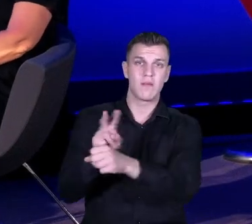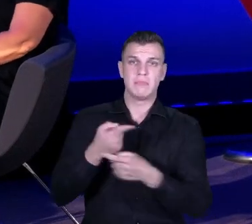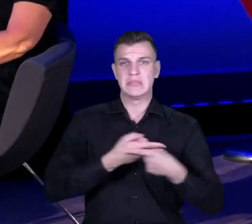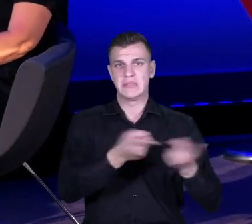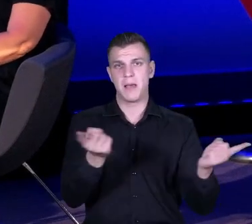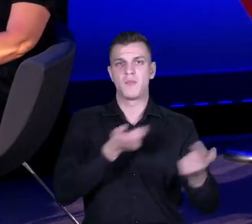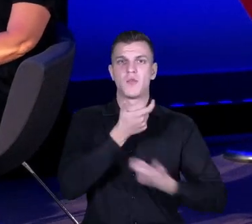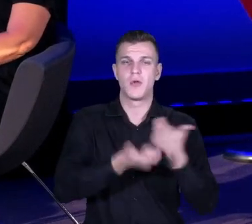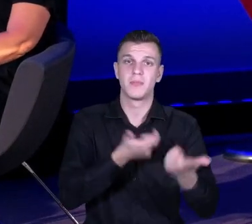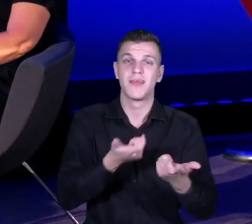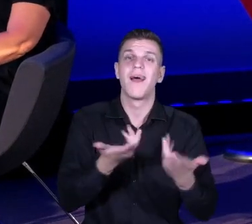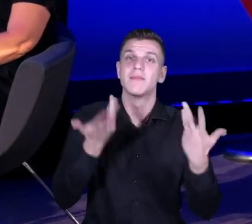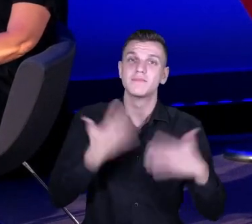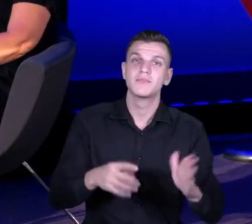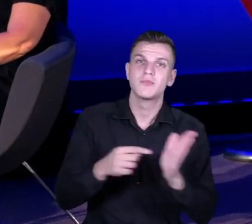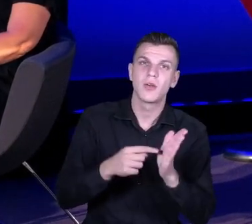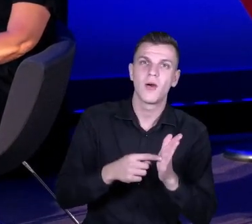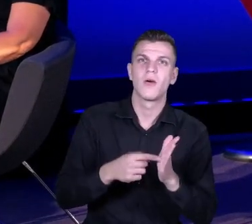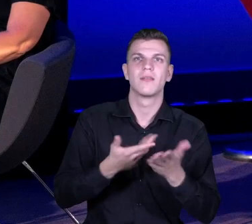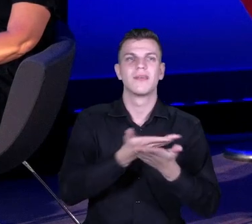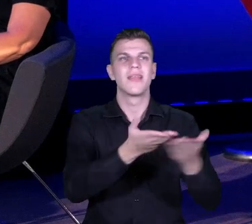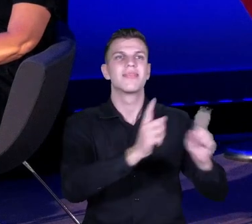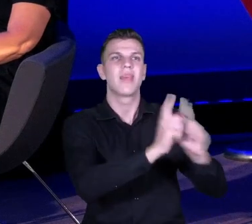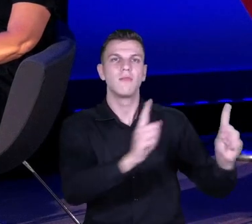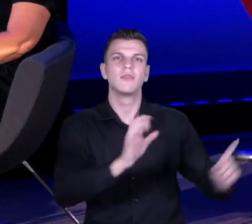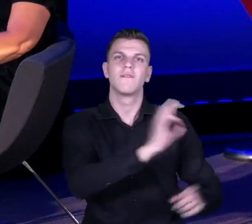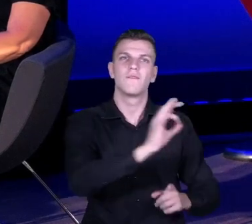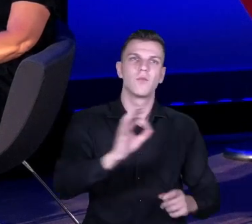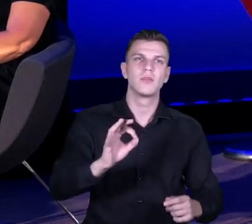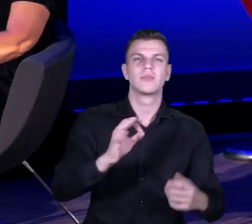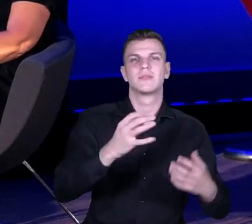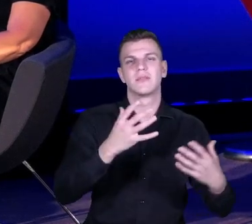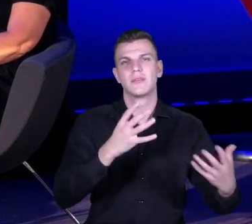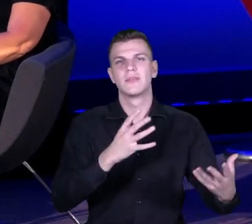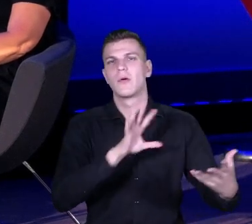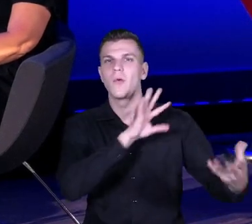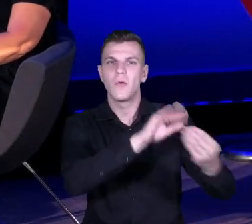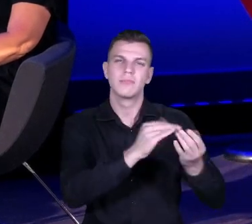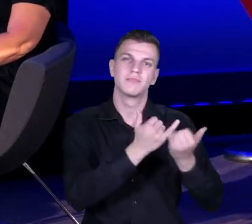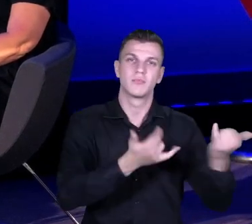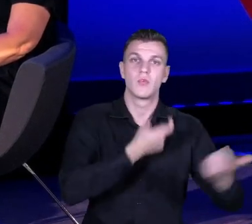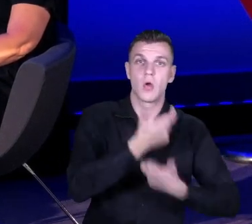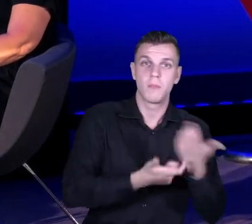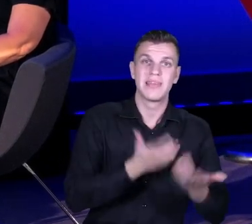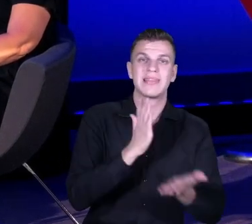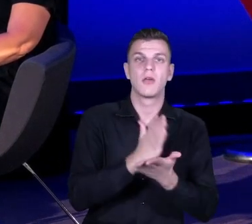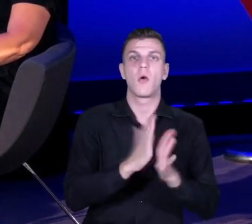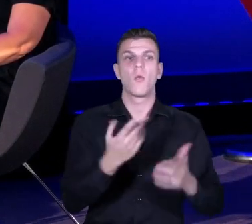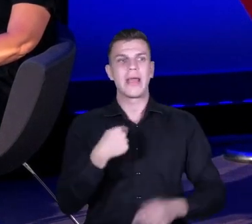te doświadczenia naszych nauczycieli są nie tylko przez pryzmat mój, ale mają możliwość